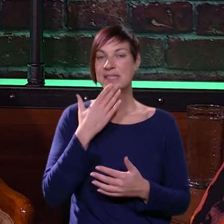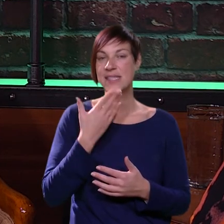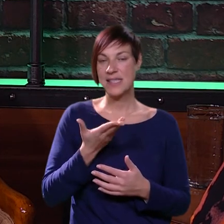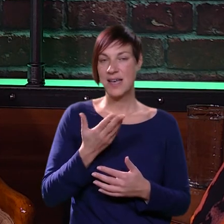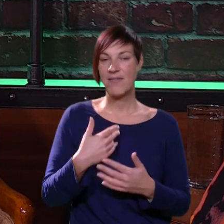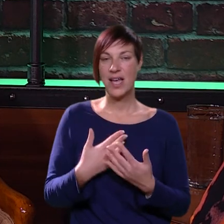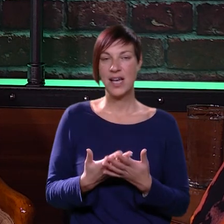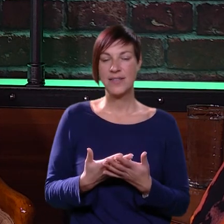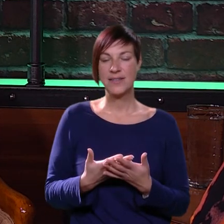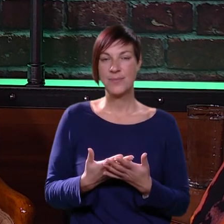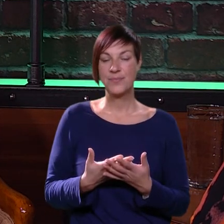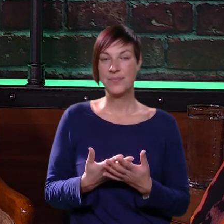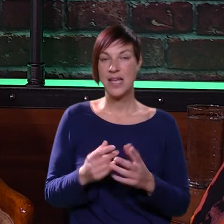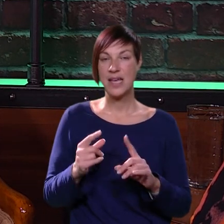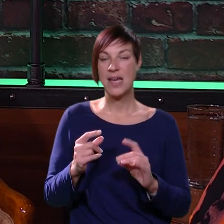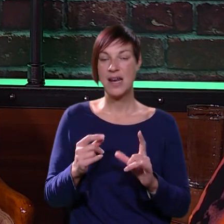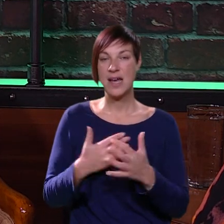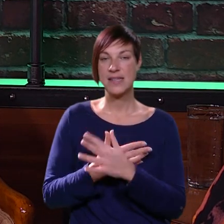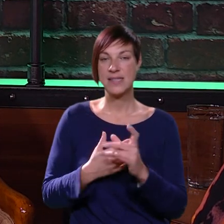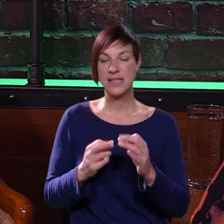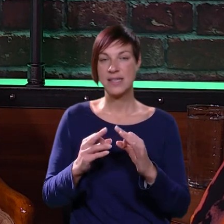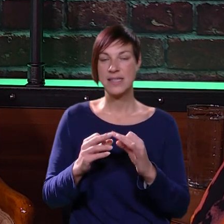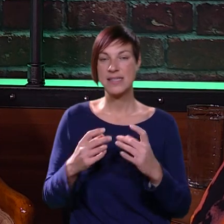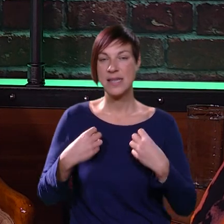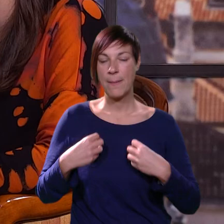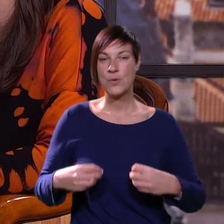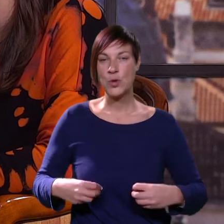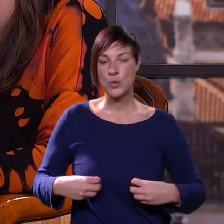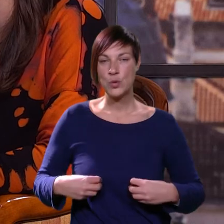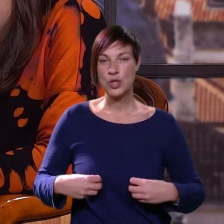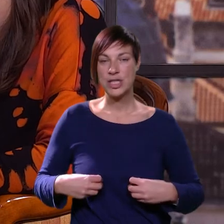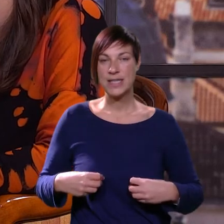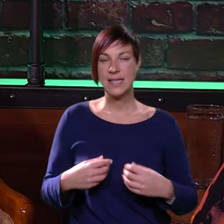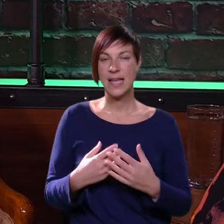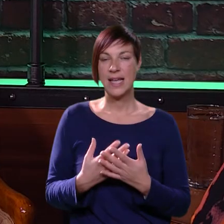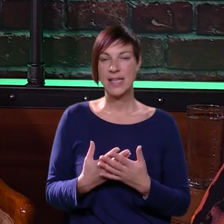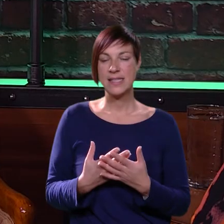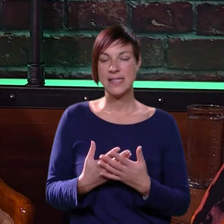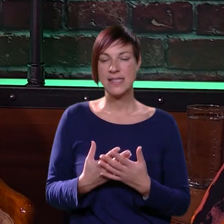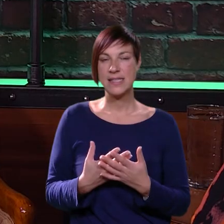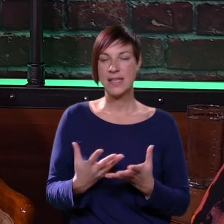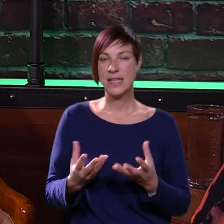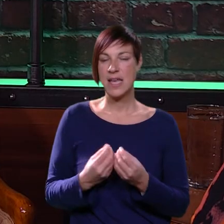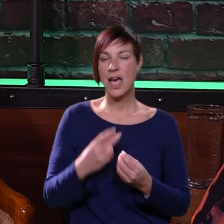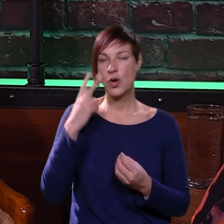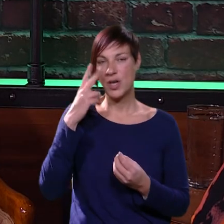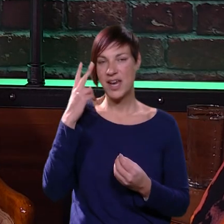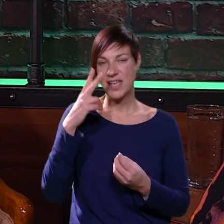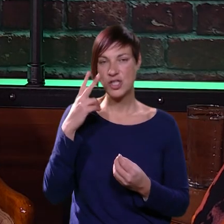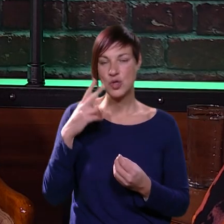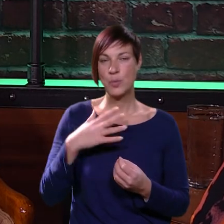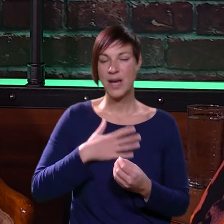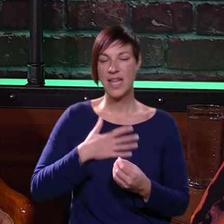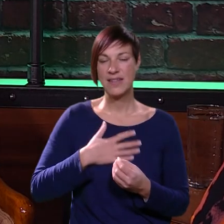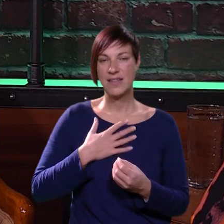se zahvaliti njenoj razrednici, učiteljici, Ivan, jako je razumna,